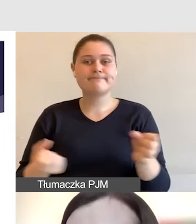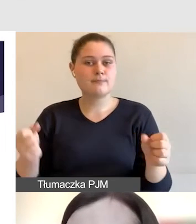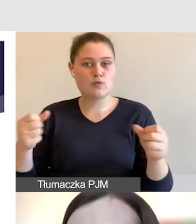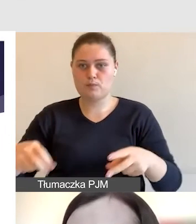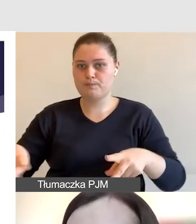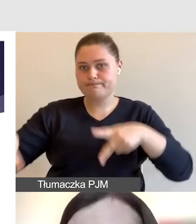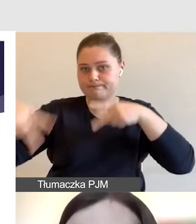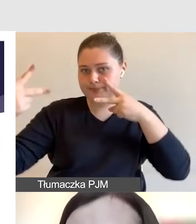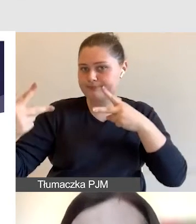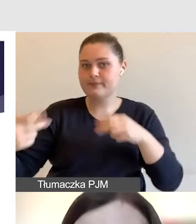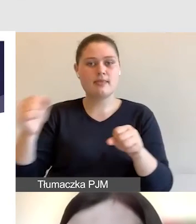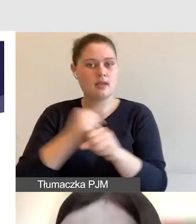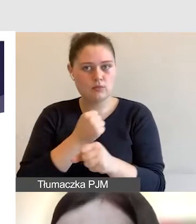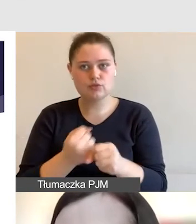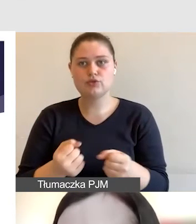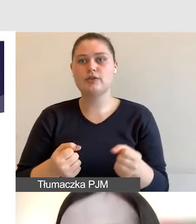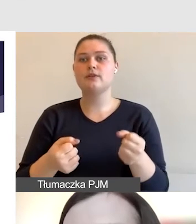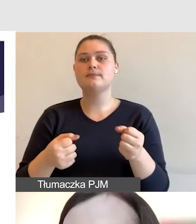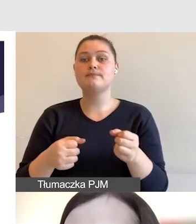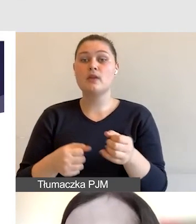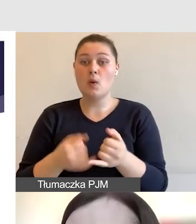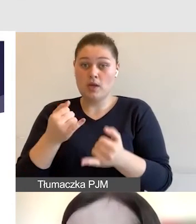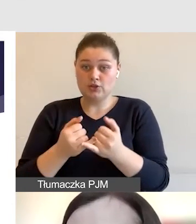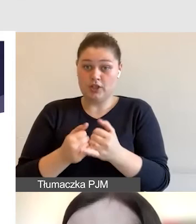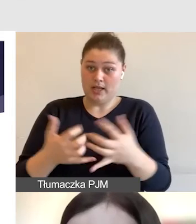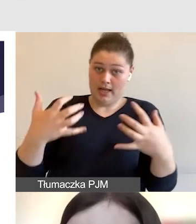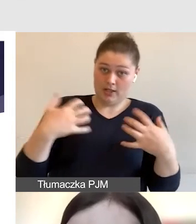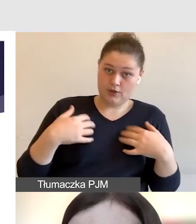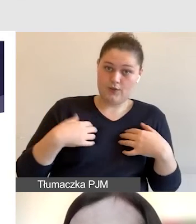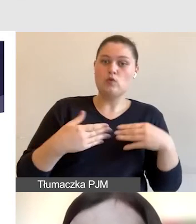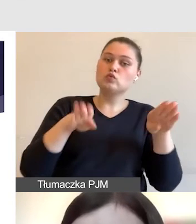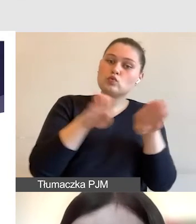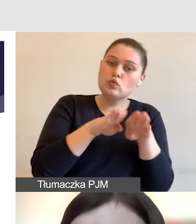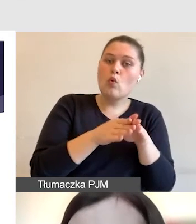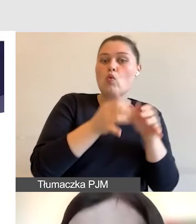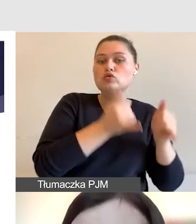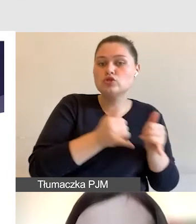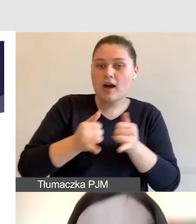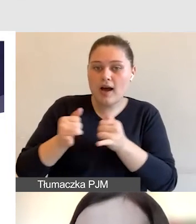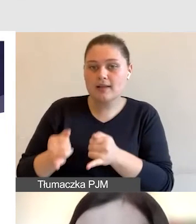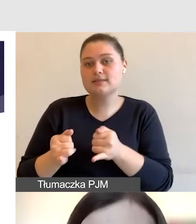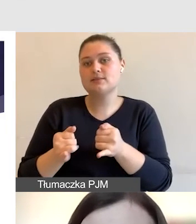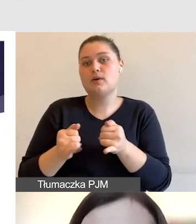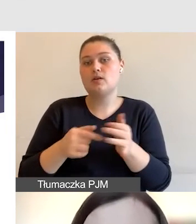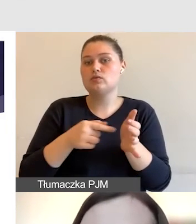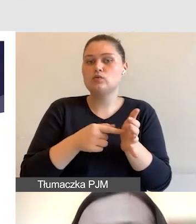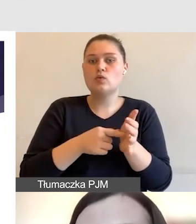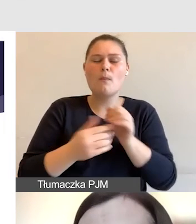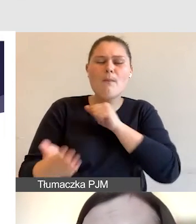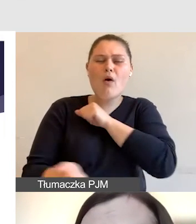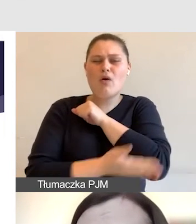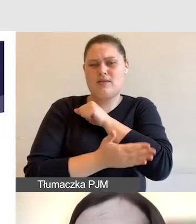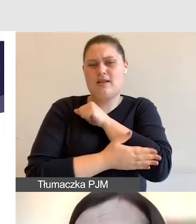postawienie stolików, czy tam krzesełek na sali wykładowej. Czymś kompletnie podstawowym.